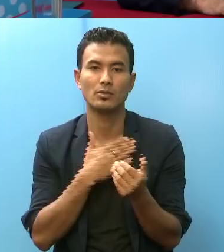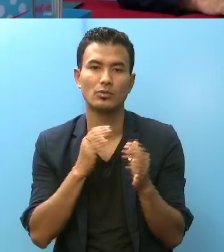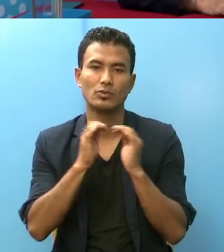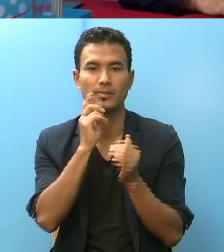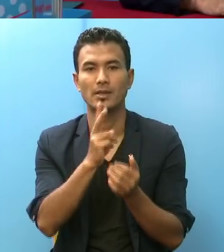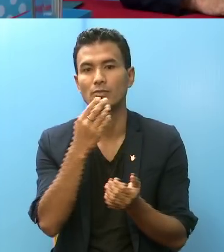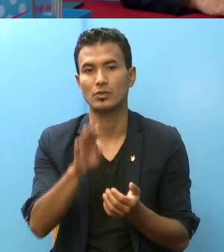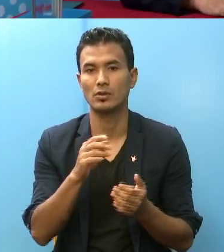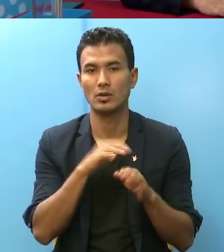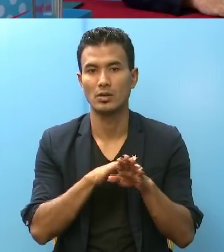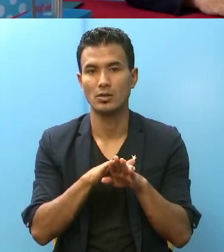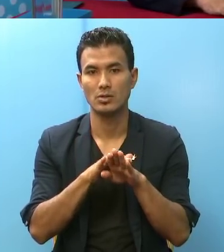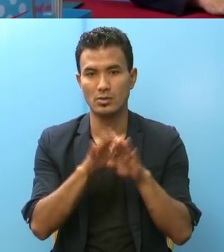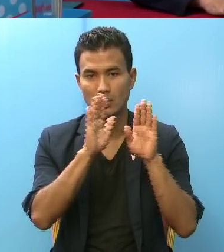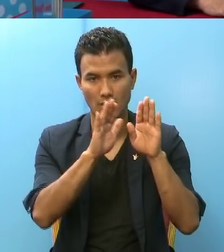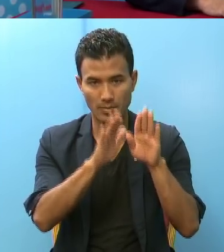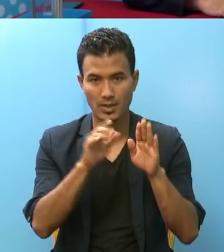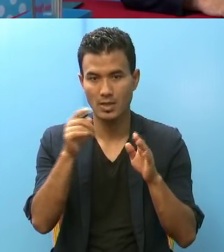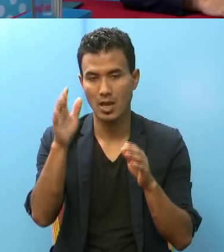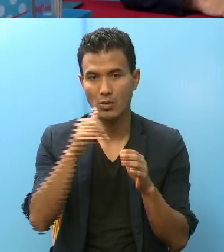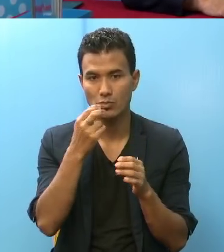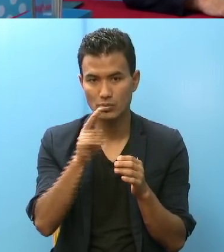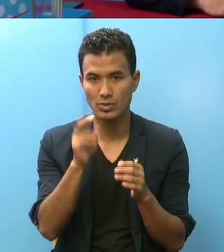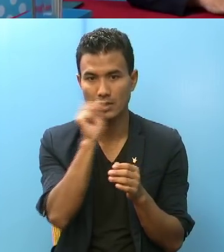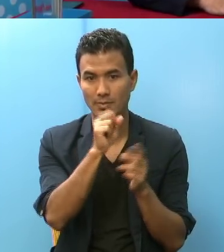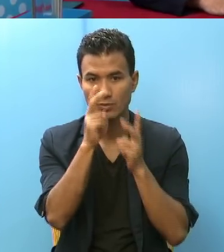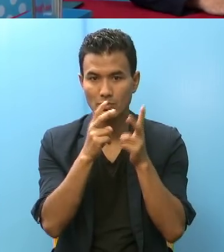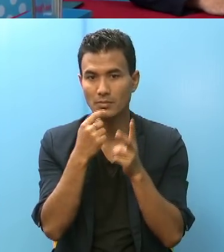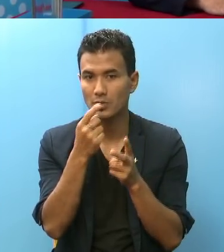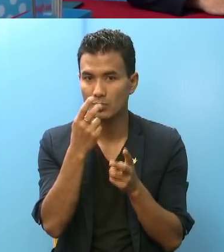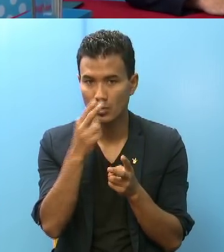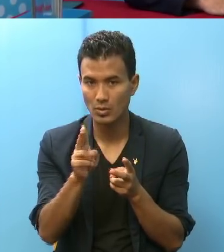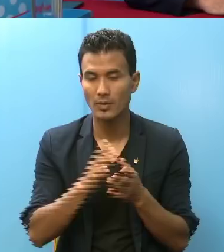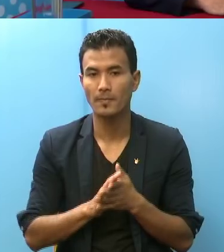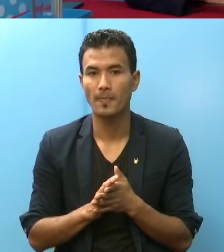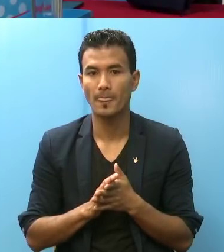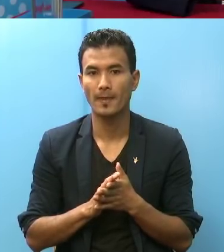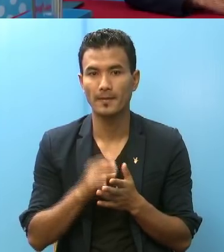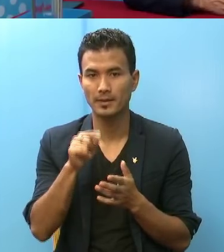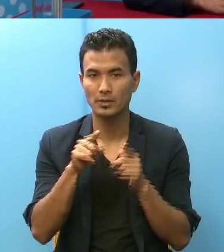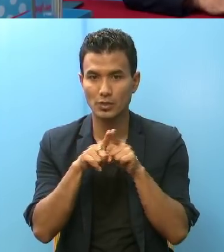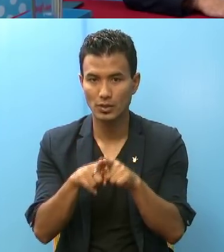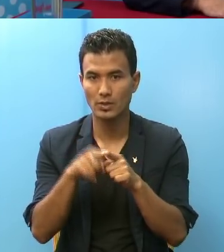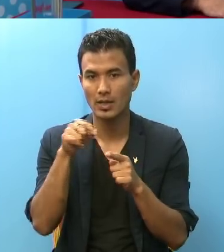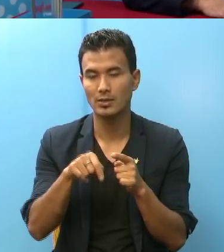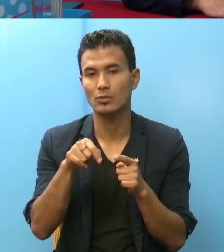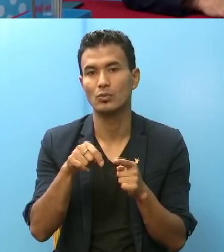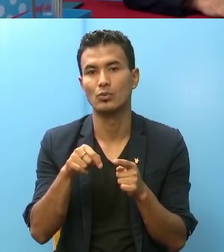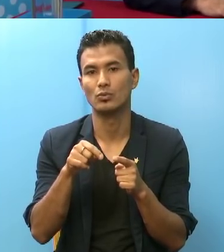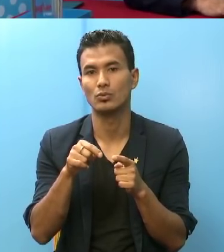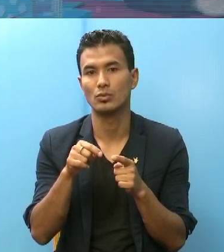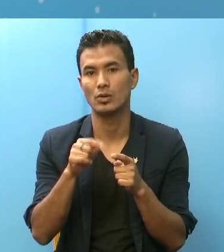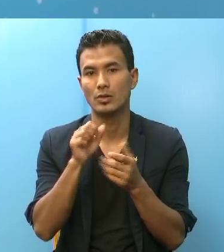हुँँचा, धन्यबाद मैडम, यहां समाइदीनुगो, आपनों पुरे राक दीनुगो, यह का साहते हैं आज को यू